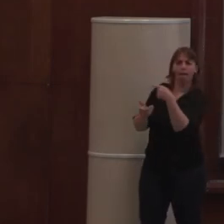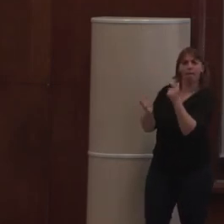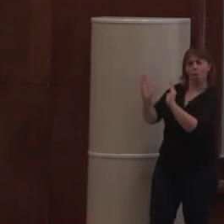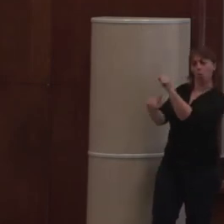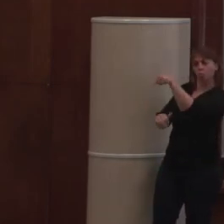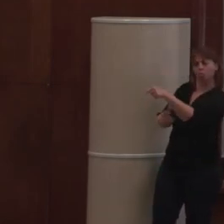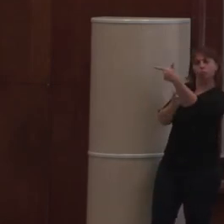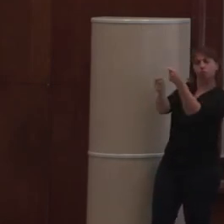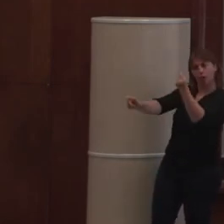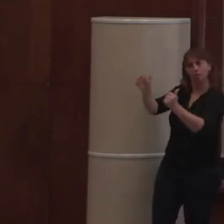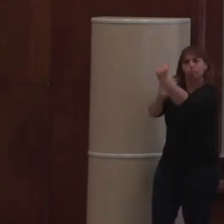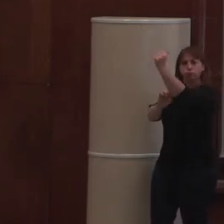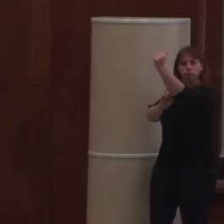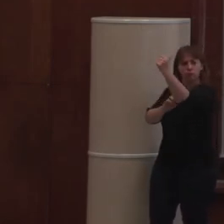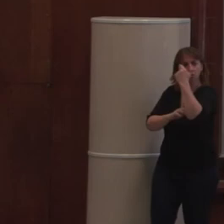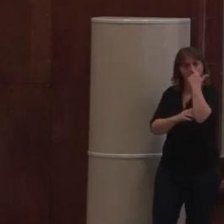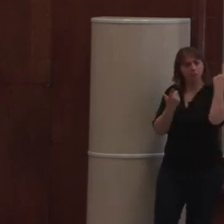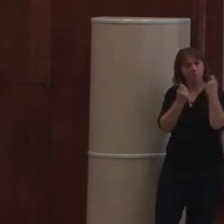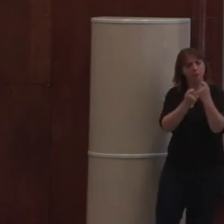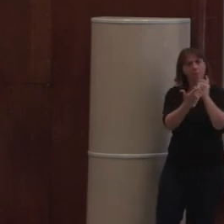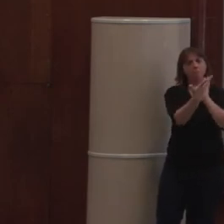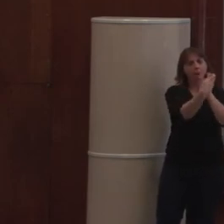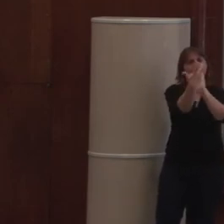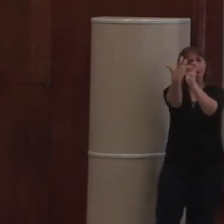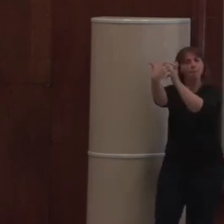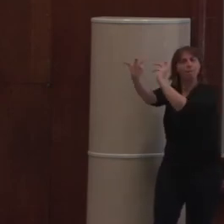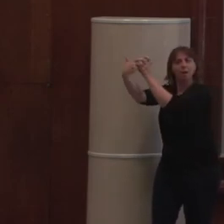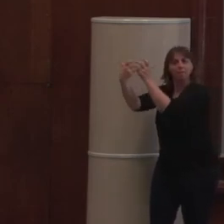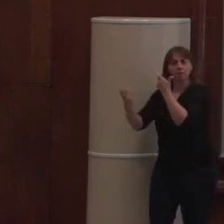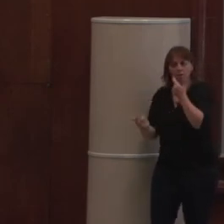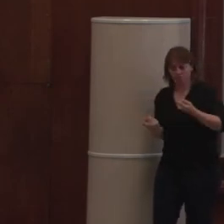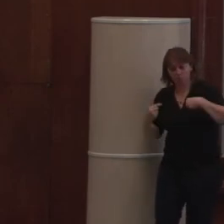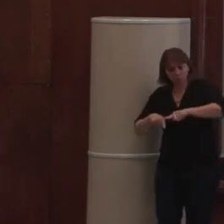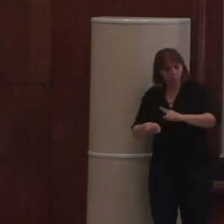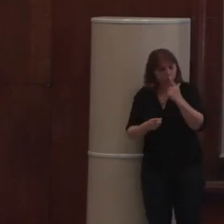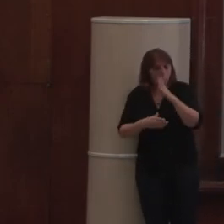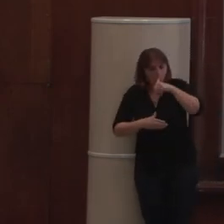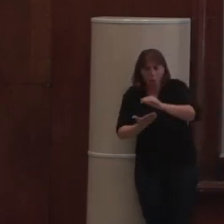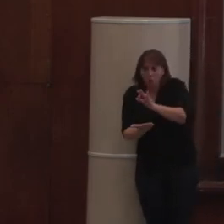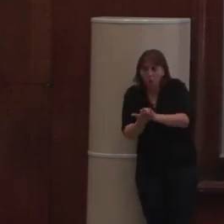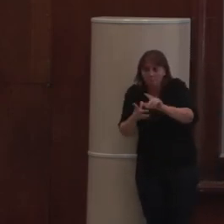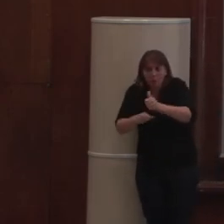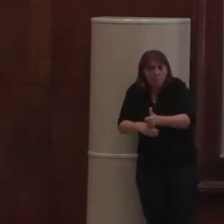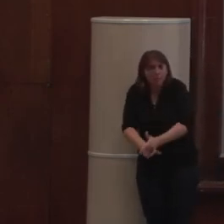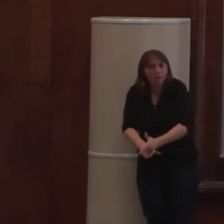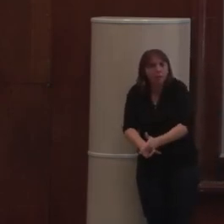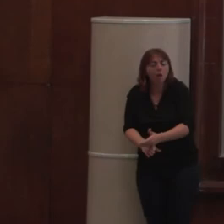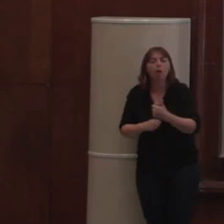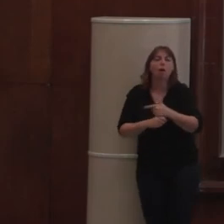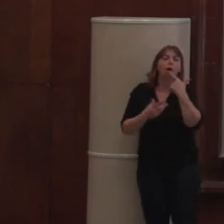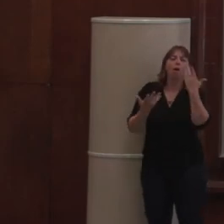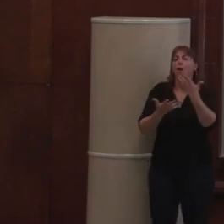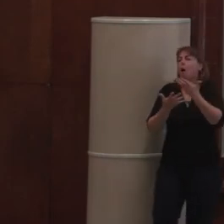même tel champ. Chaque champ peut être contrôlé. Ça, c'est aussi quelque chose qu'on fournit et qu'on a toujours dans notre API. Parce que c'est dans le cœur de notre système. Les workflows,